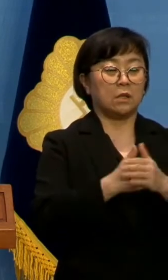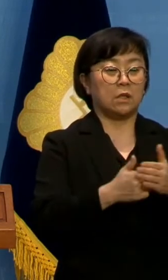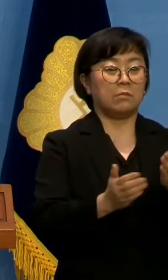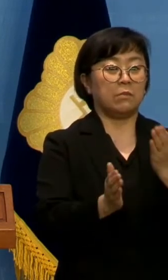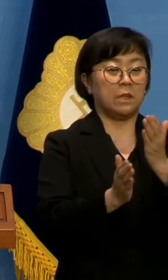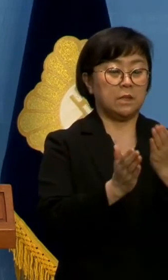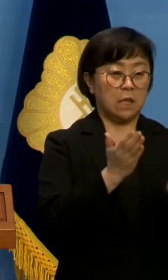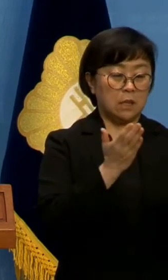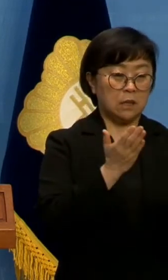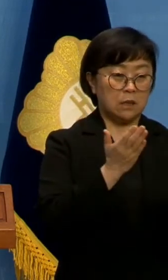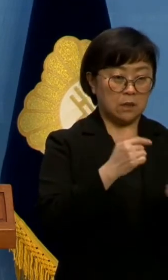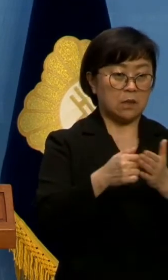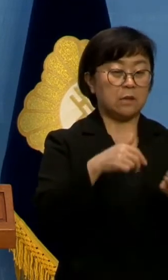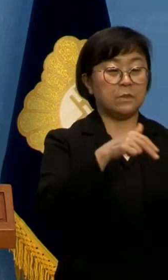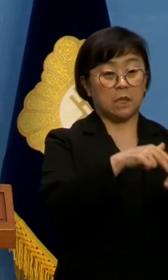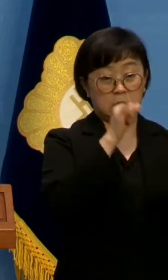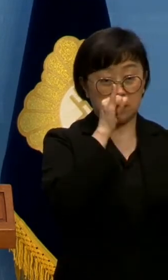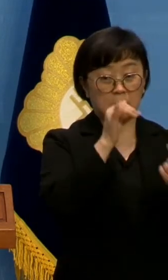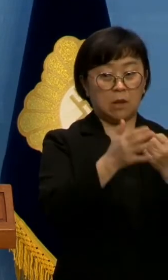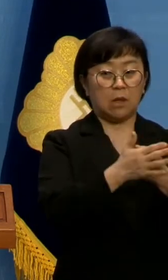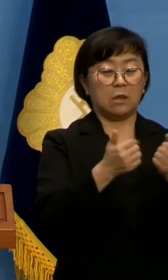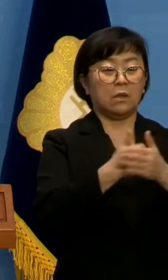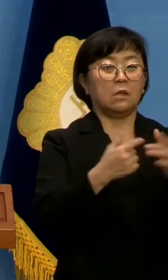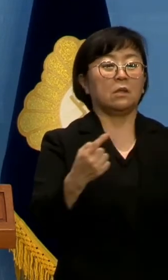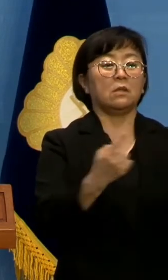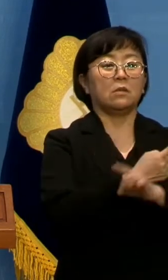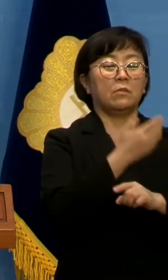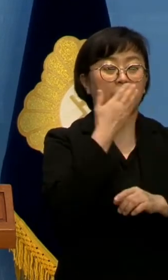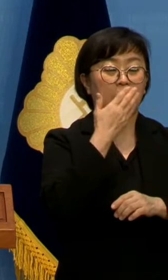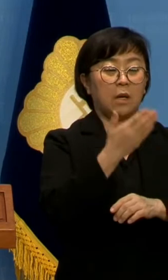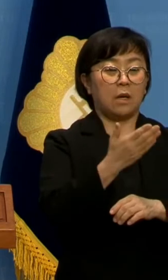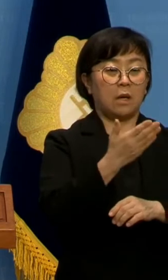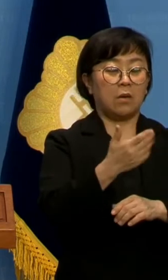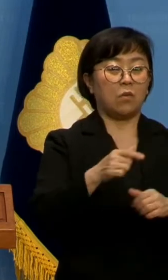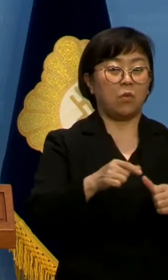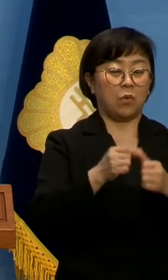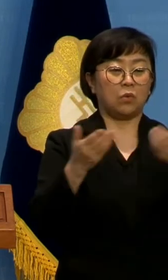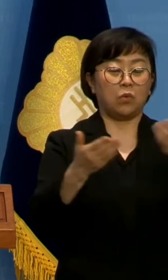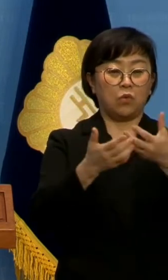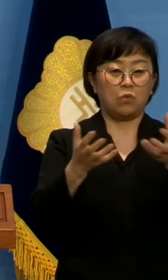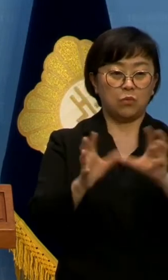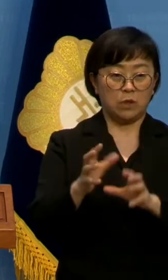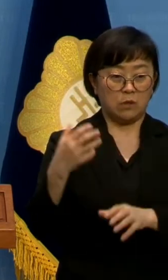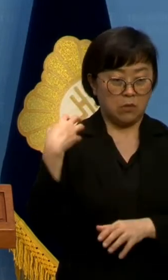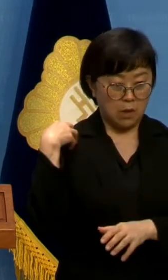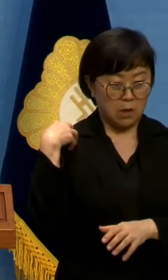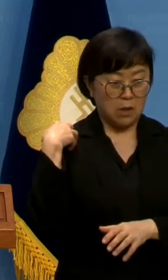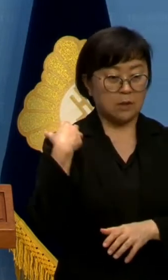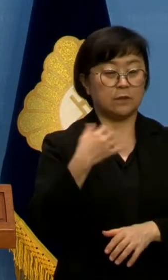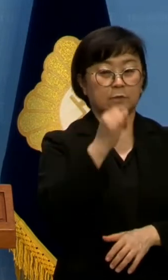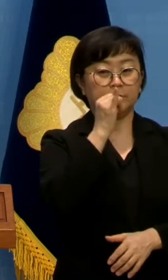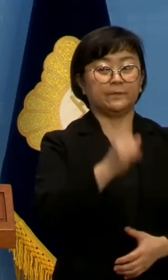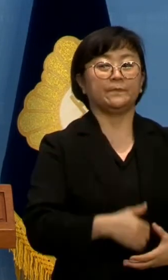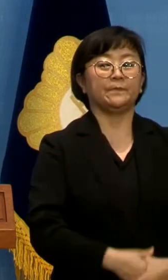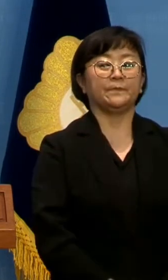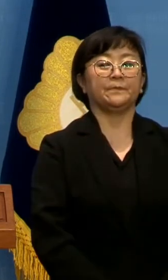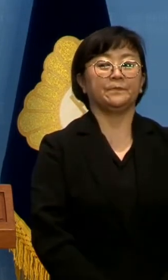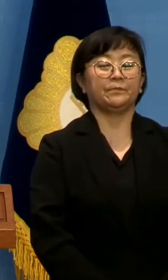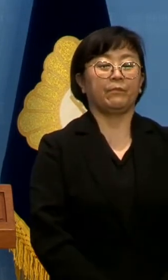부당한 처우에 놓였을 때 이를 개선해야 하는 것이 고용노동부의 역할이자 책임입니다.